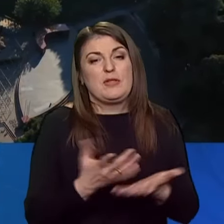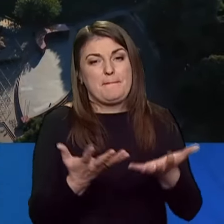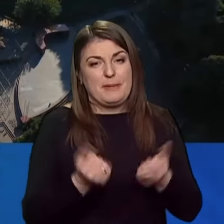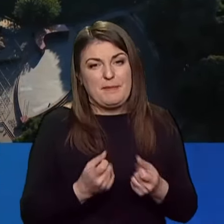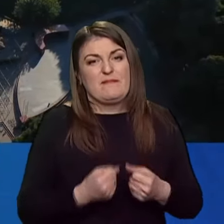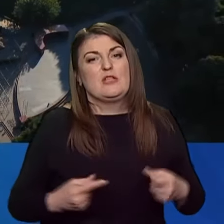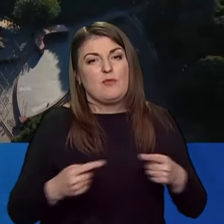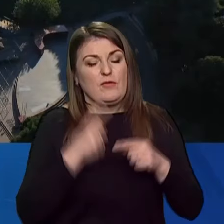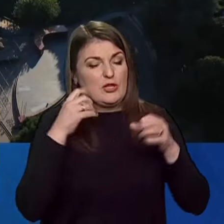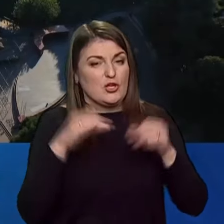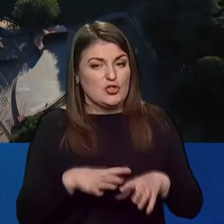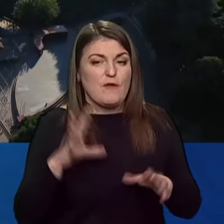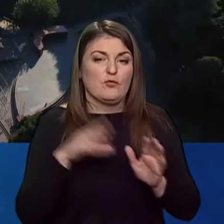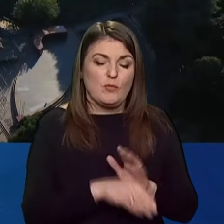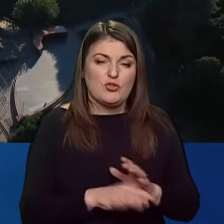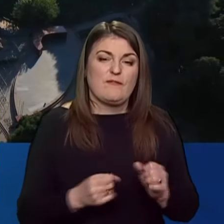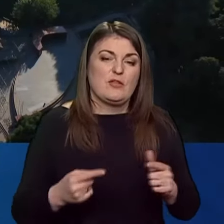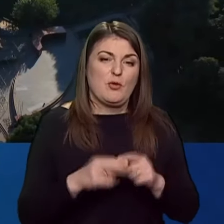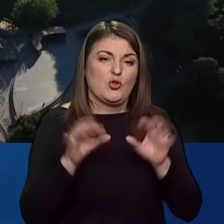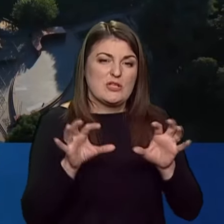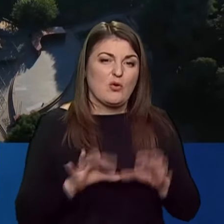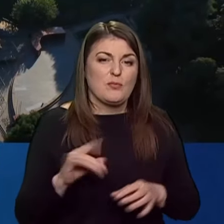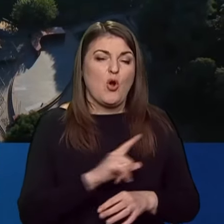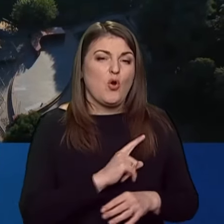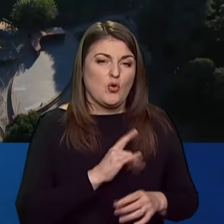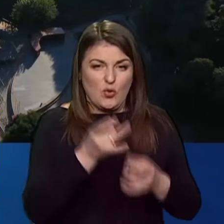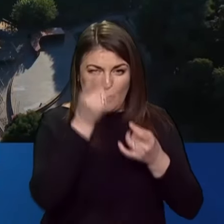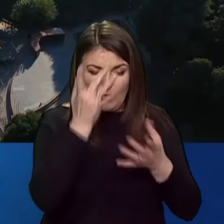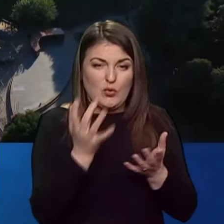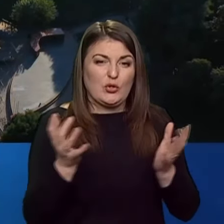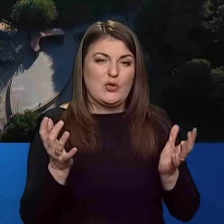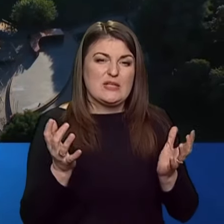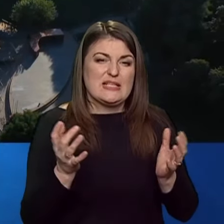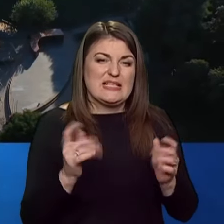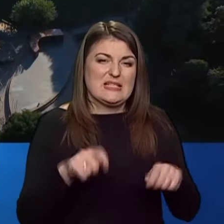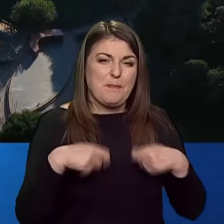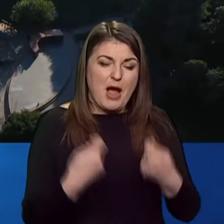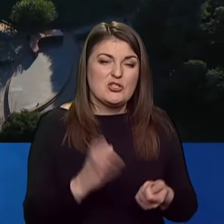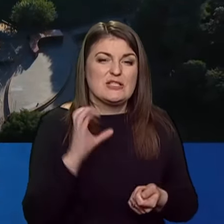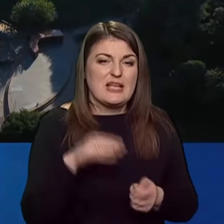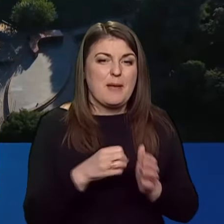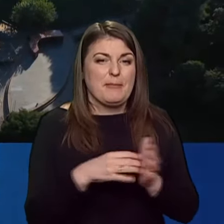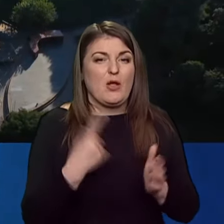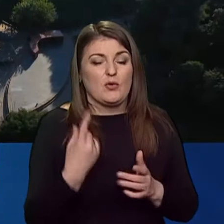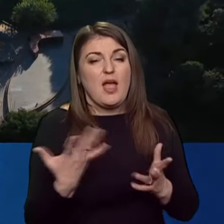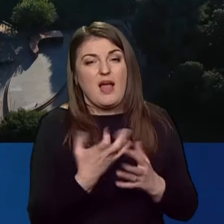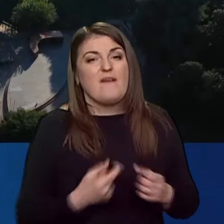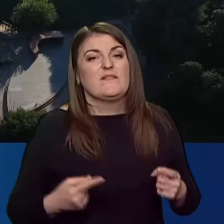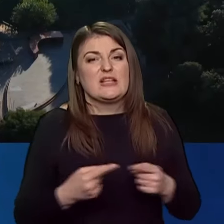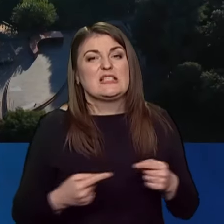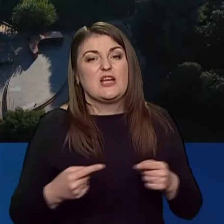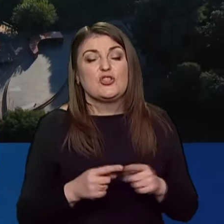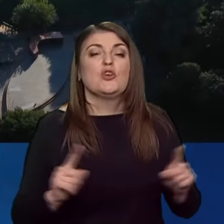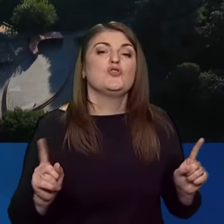прийматися відповідні рішення, в тому числі відповідно до Закону про охорону культурної спадщини, стаття 15.1, яка і визначає,